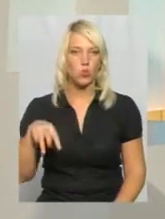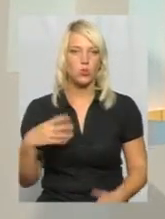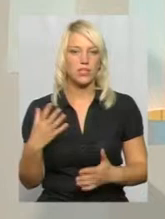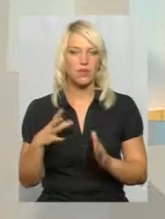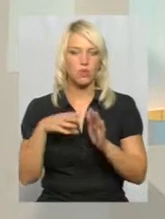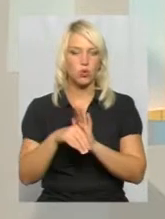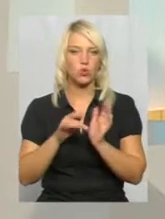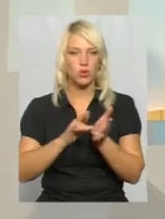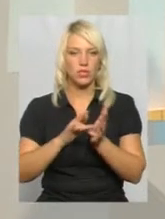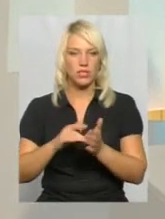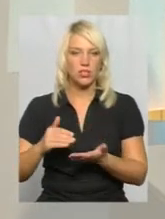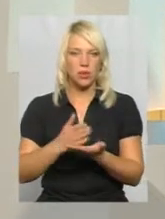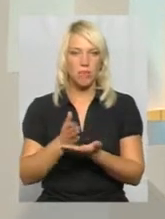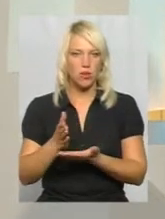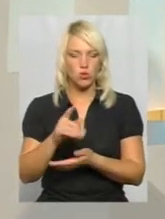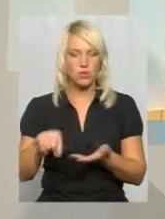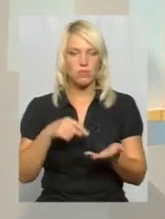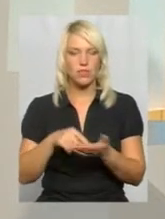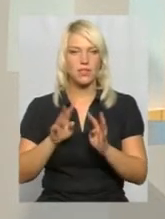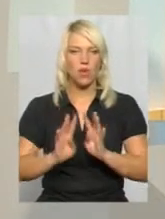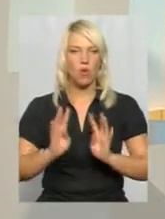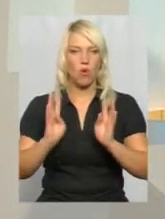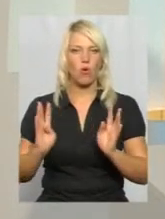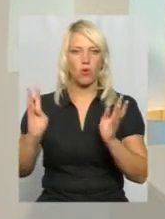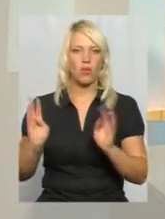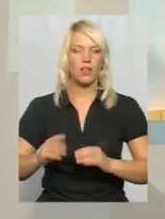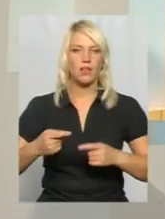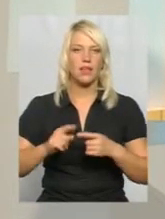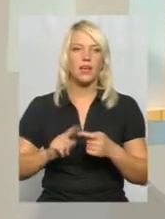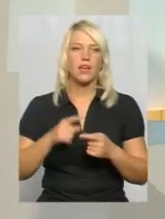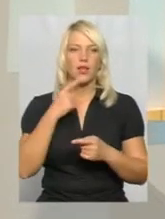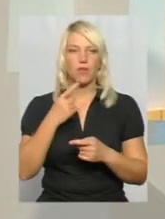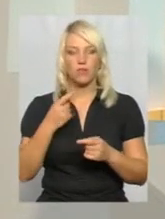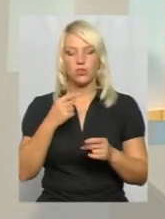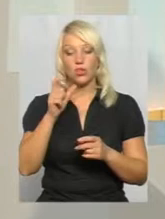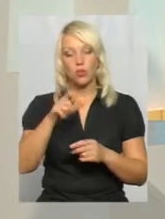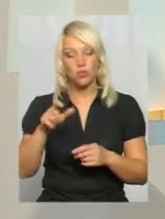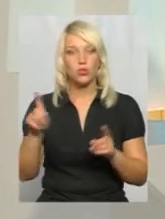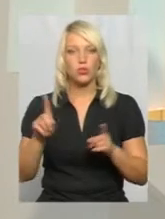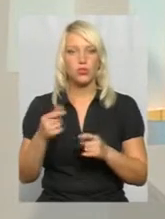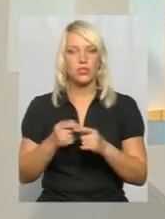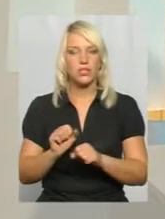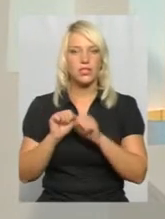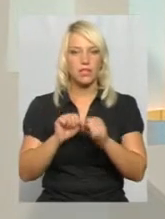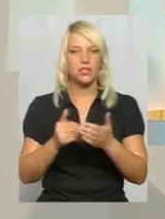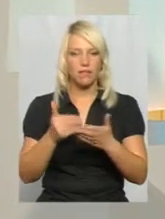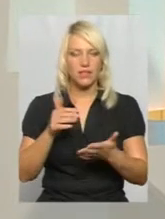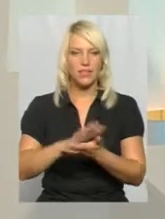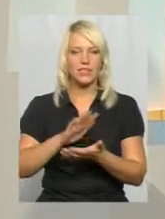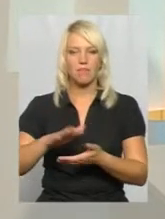маршрути міста, огородили парканом. Мешканці будинку стверджують, паркан рятує їх від сміття і